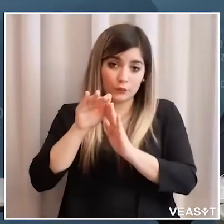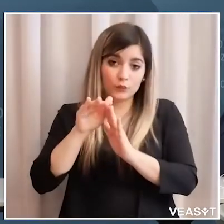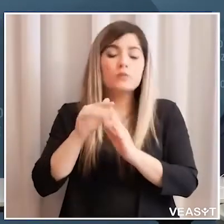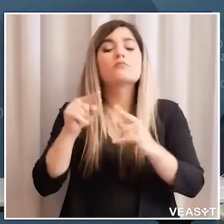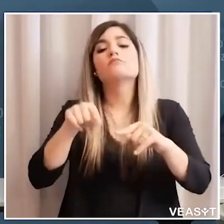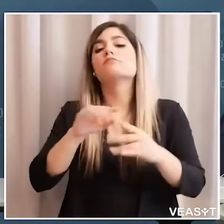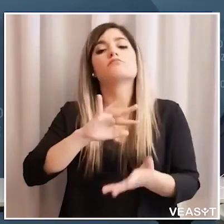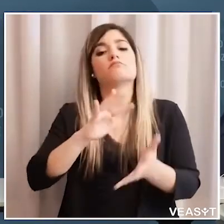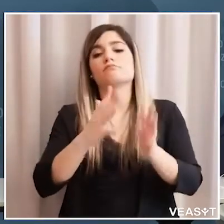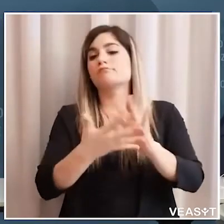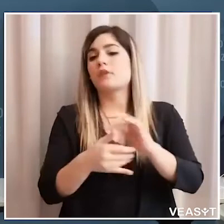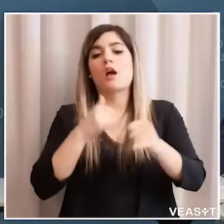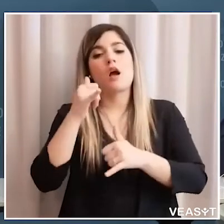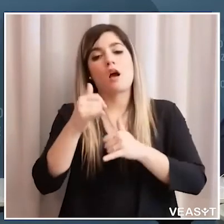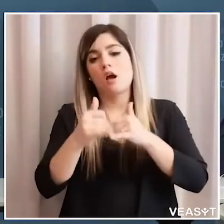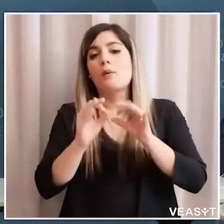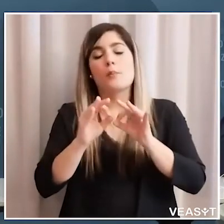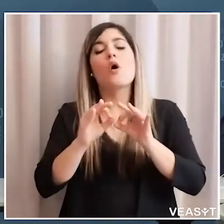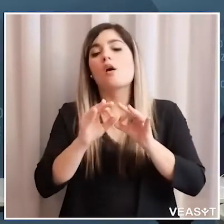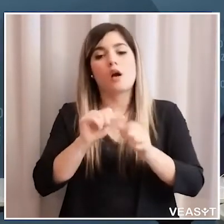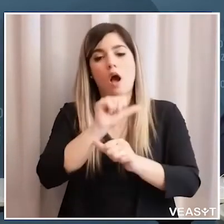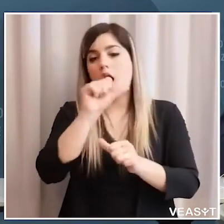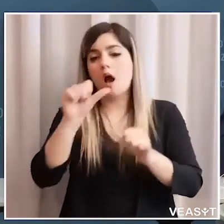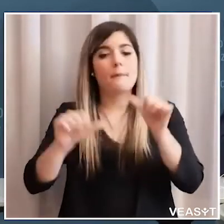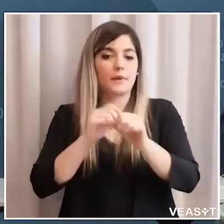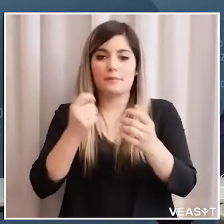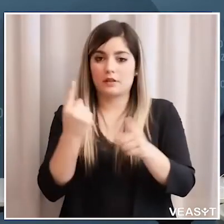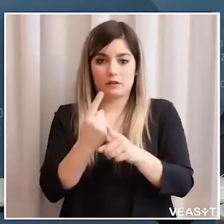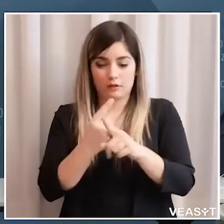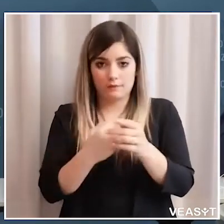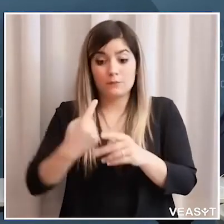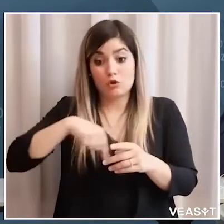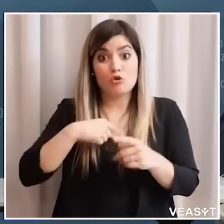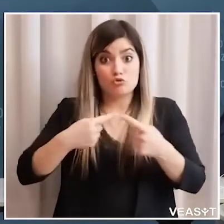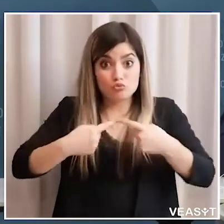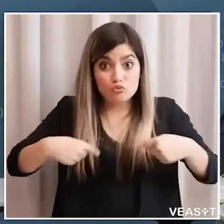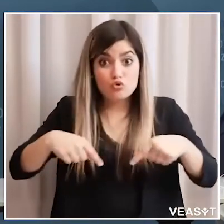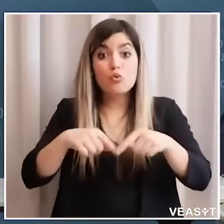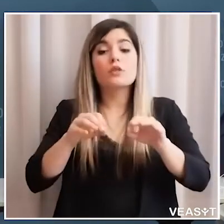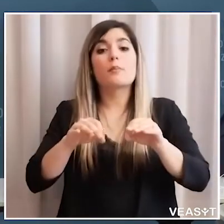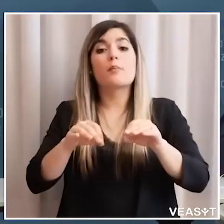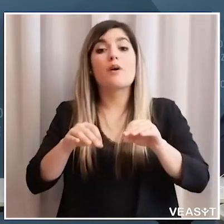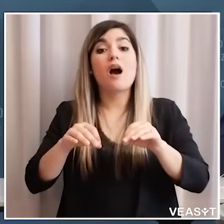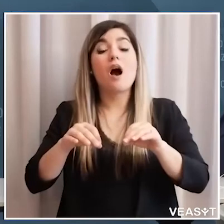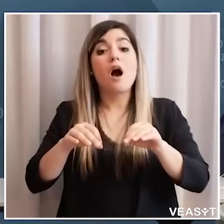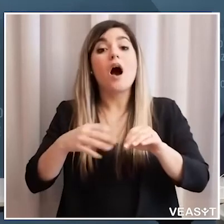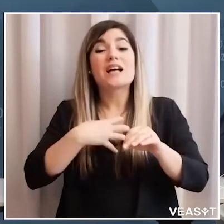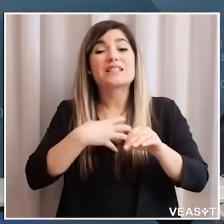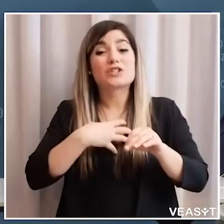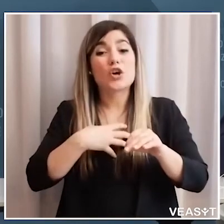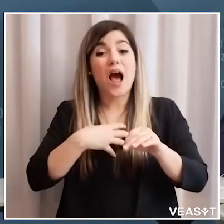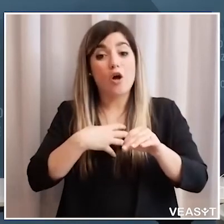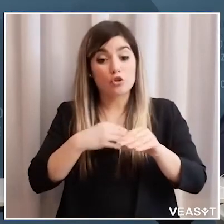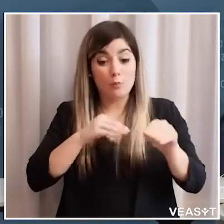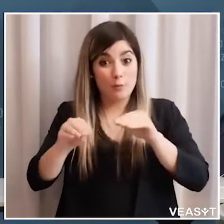in evoluzione ci saranno dei cambiamenti abbiamo come giunta preparato e come assessorato alla mobilità proprio un